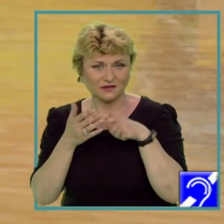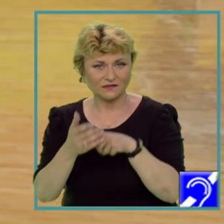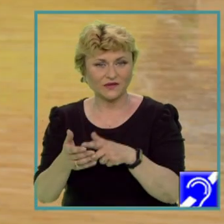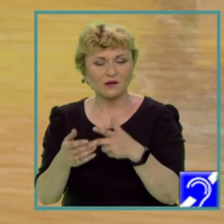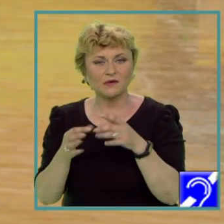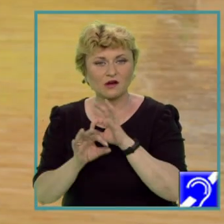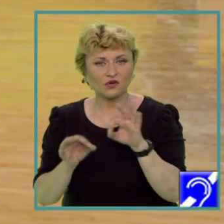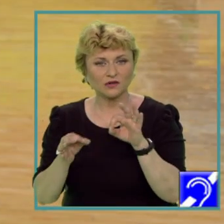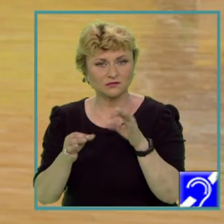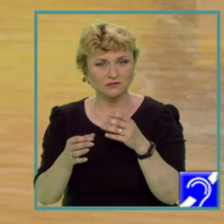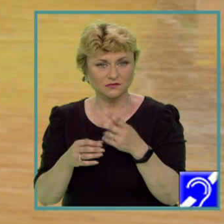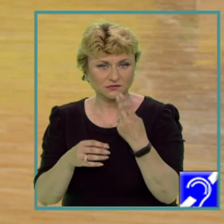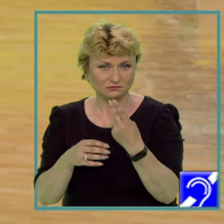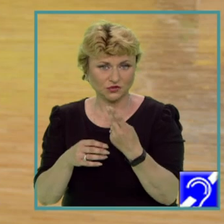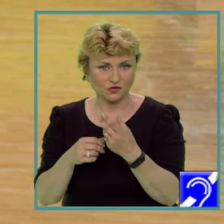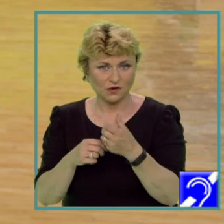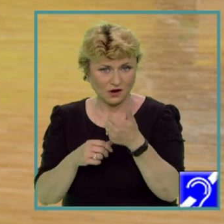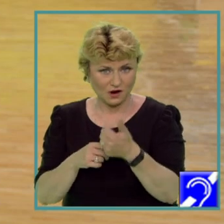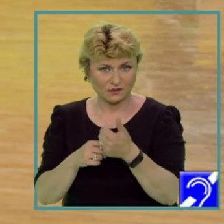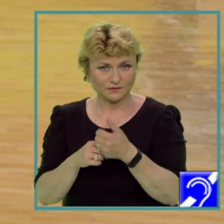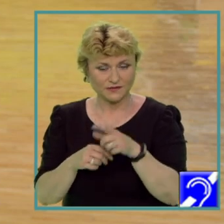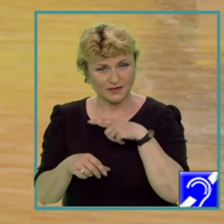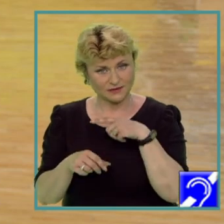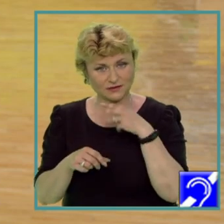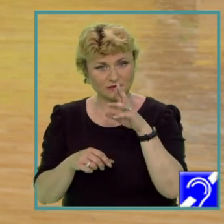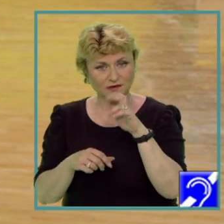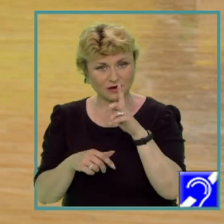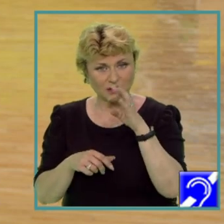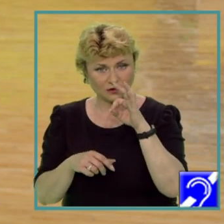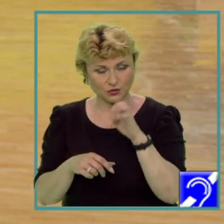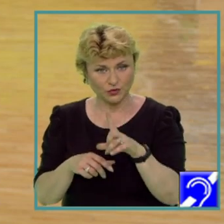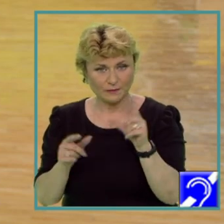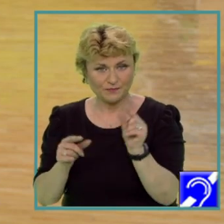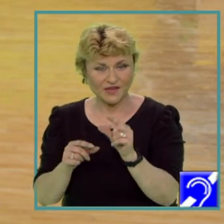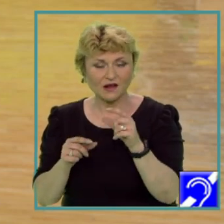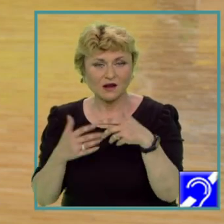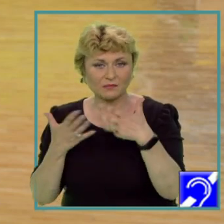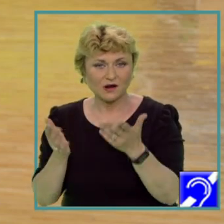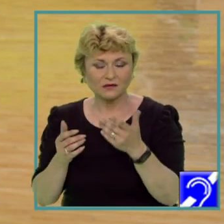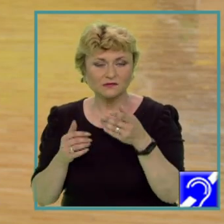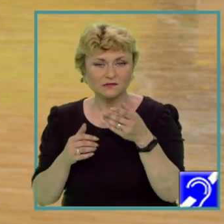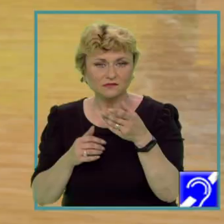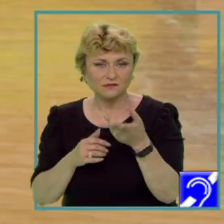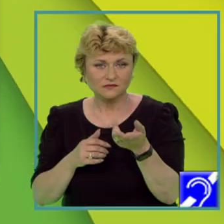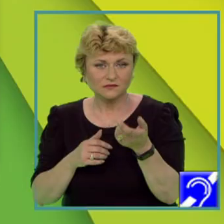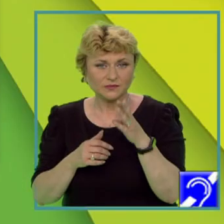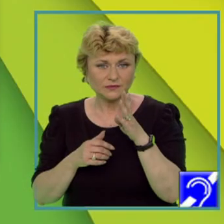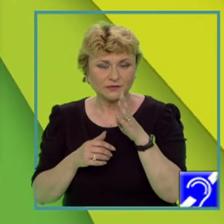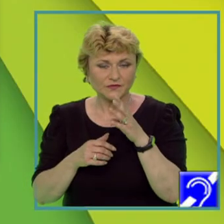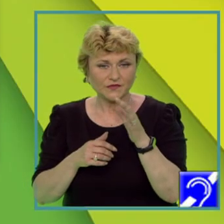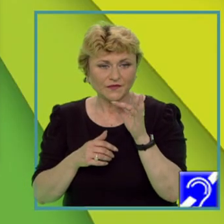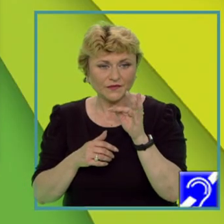acest caz A este regatul unit al Marii Britanii și Irlandei de Nord, iar C este